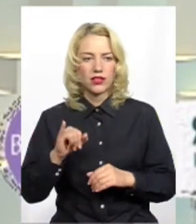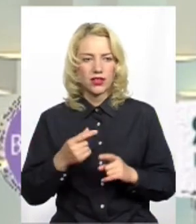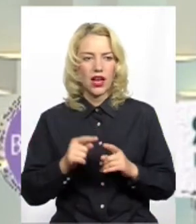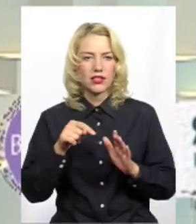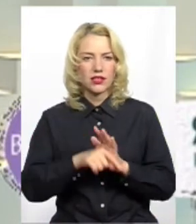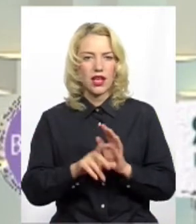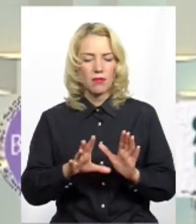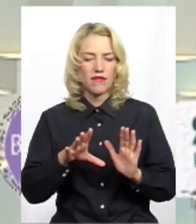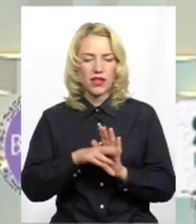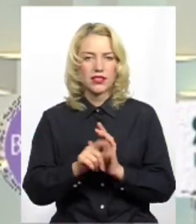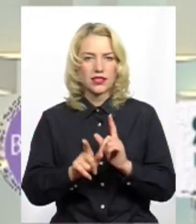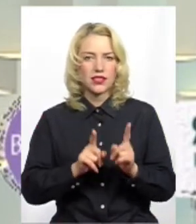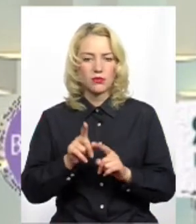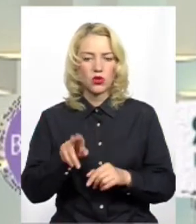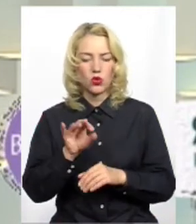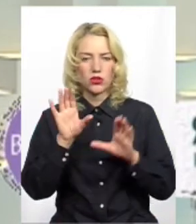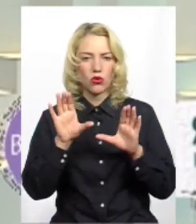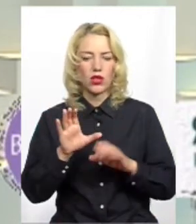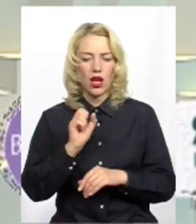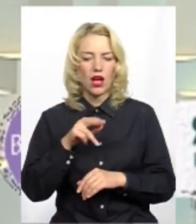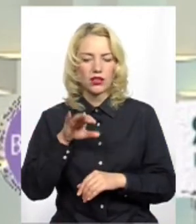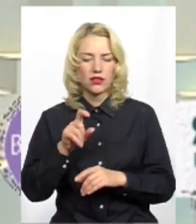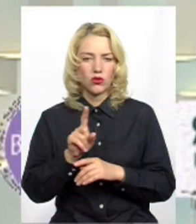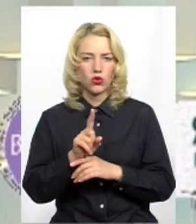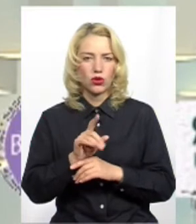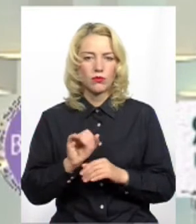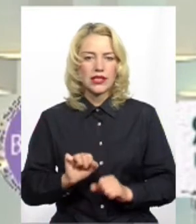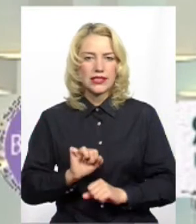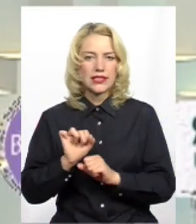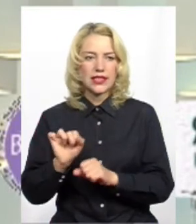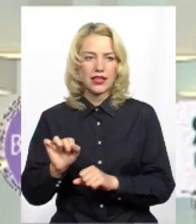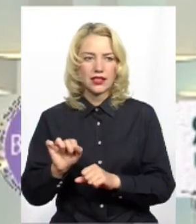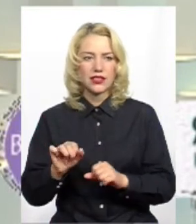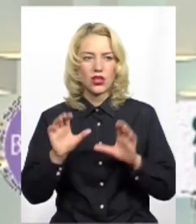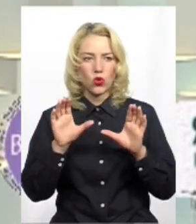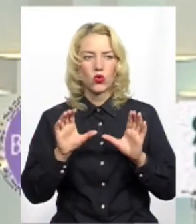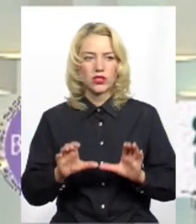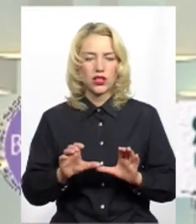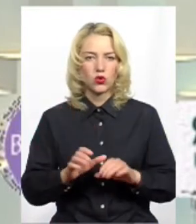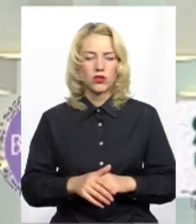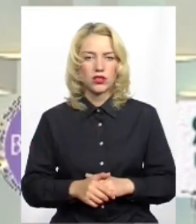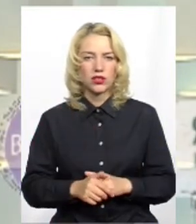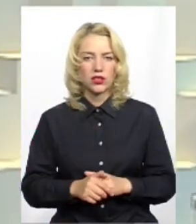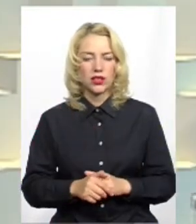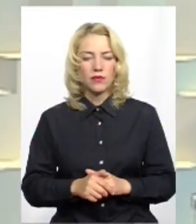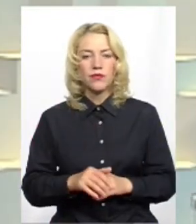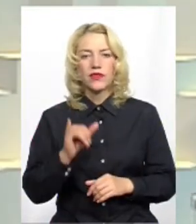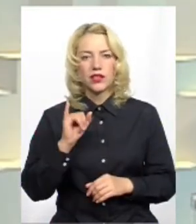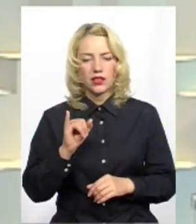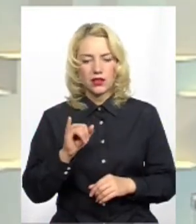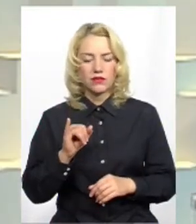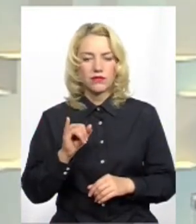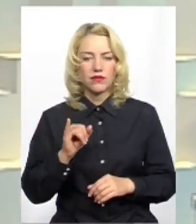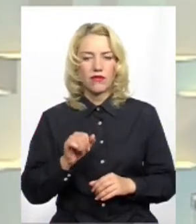внесення змін до законодавчих актів, норм, захист Конституції, відстоювання